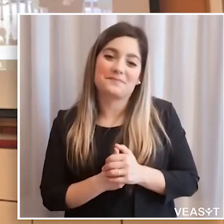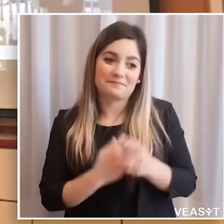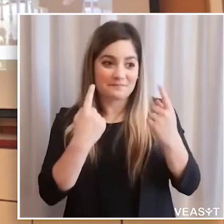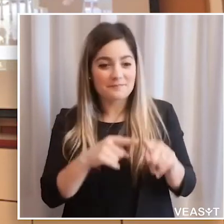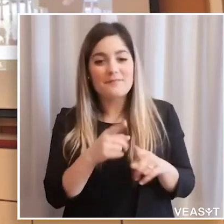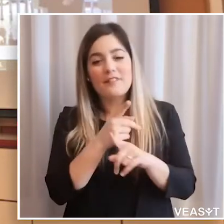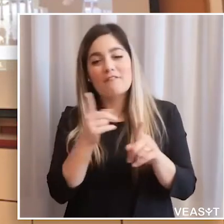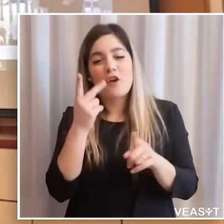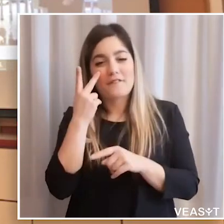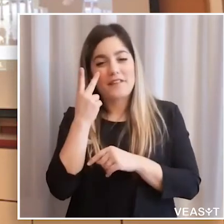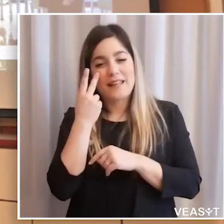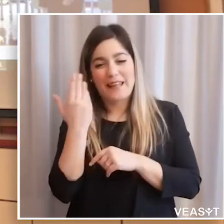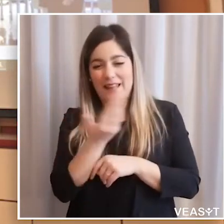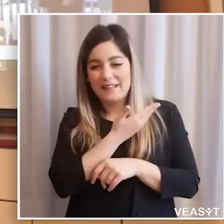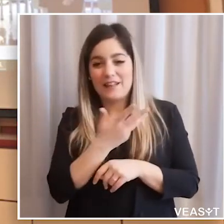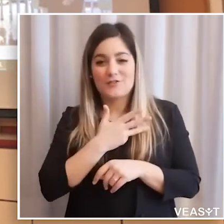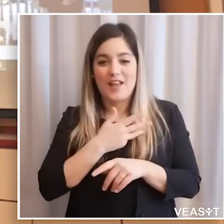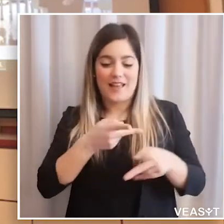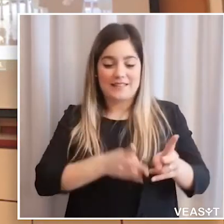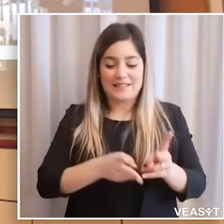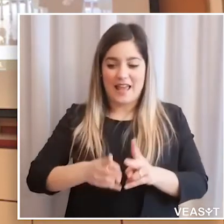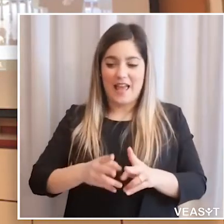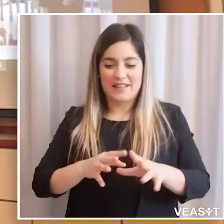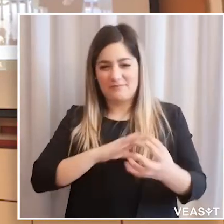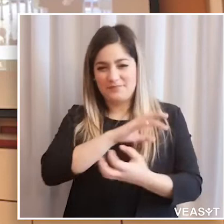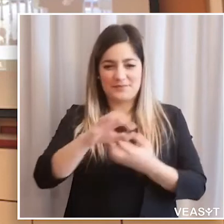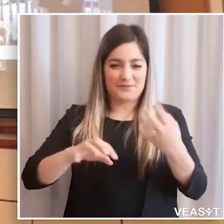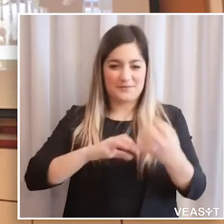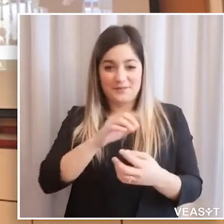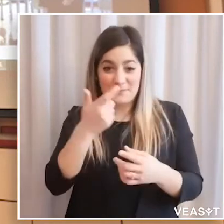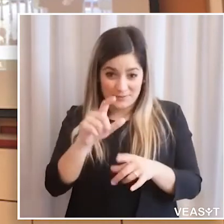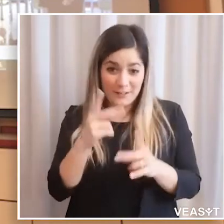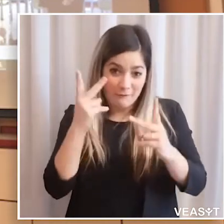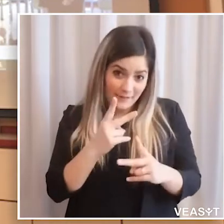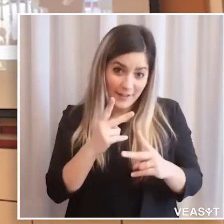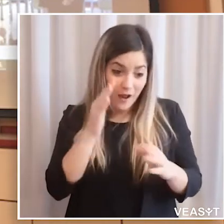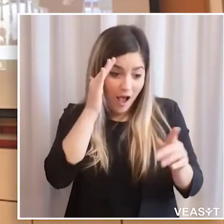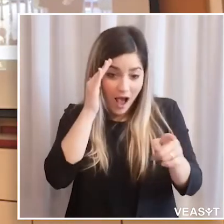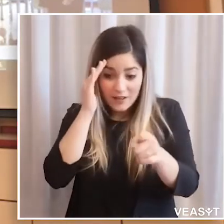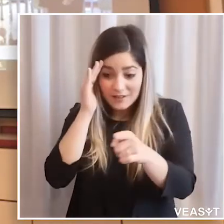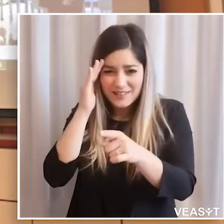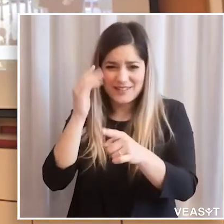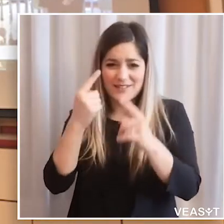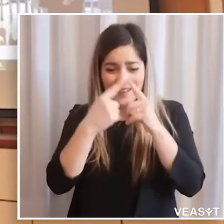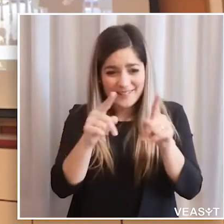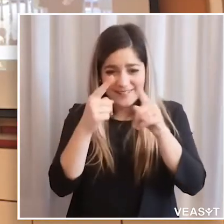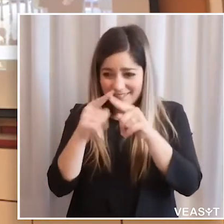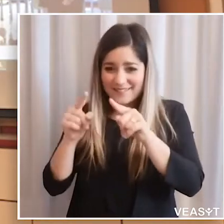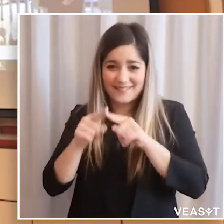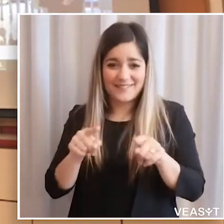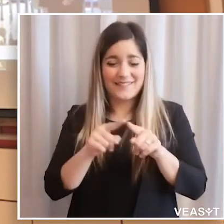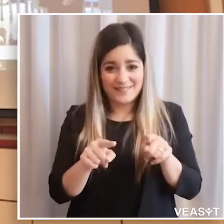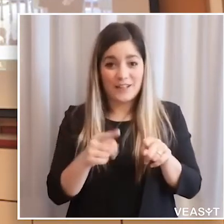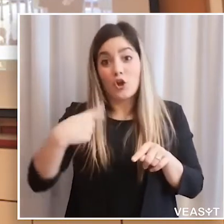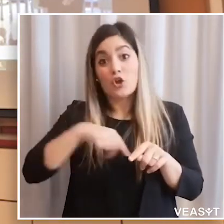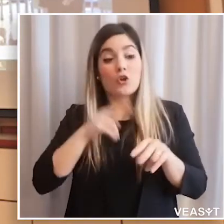toccante e molto importante. Quindi ecco, lì vedete un po' le sedie in modo disordinato per